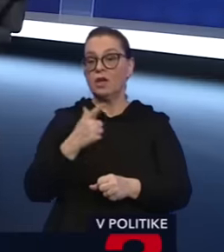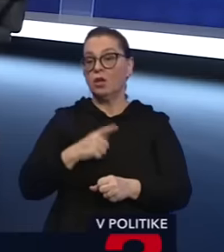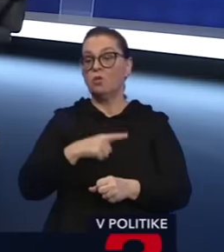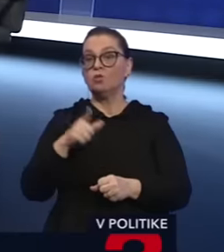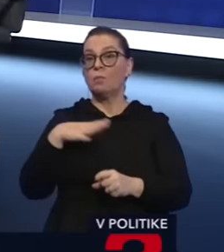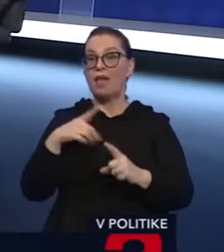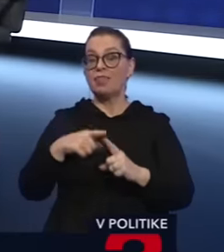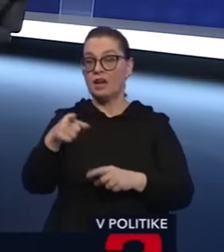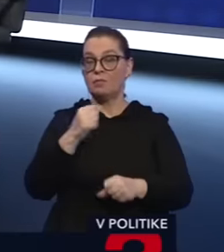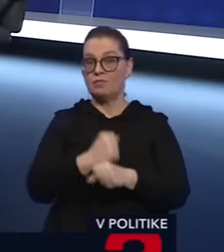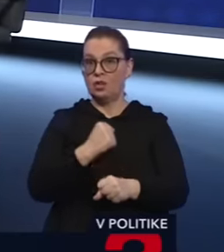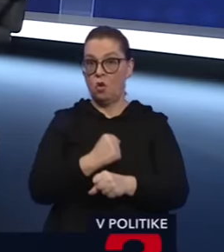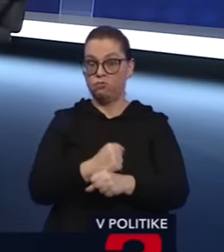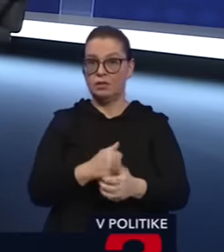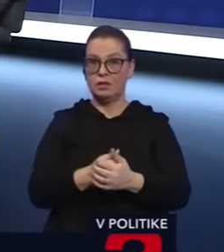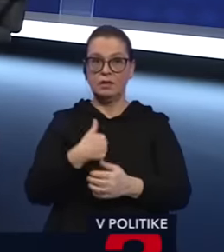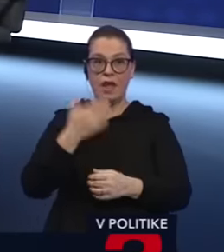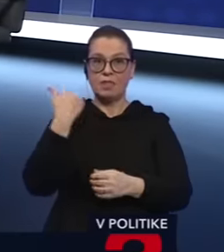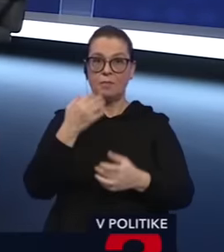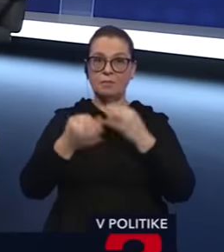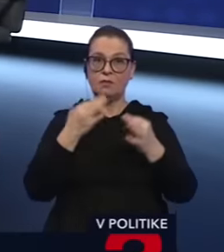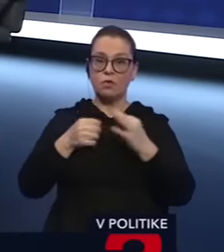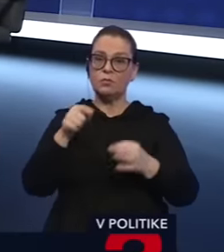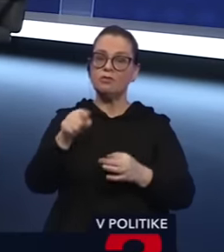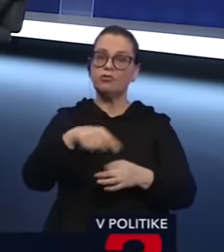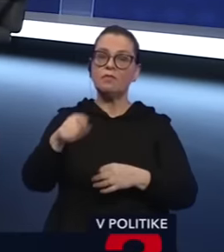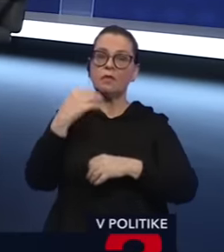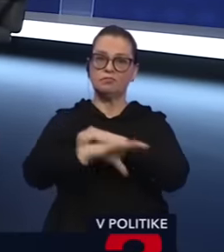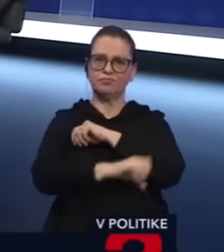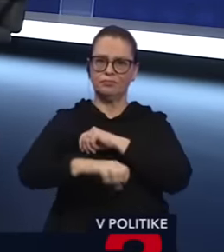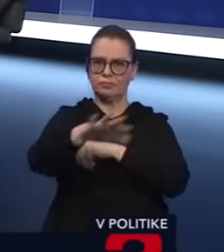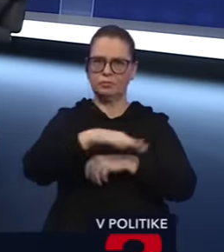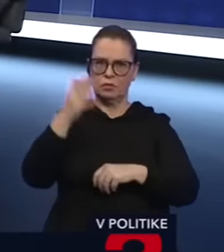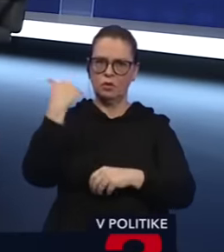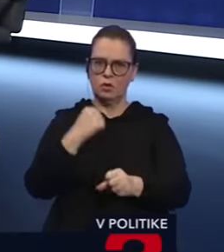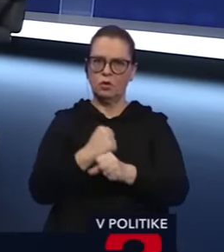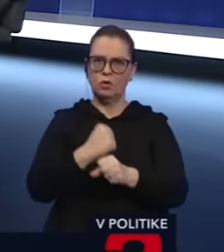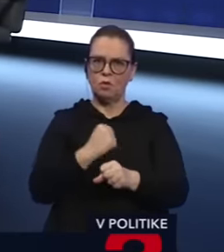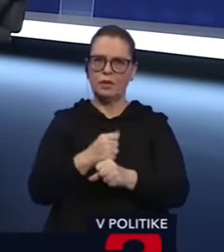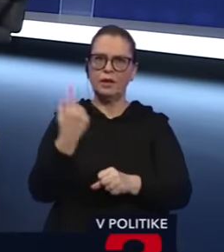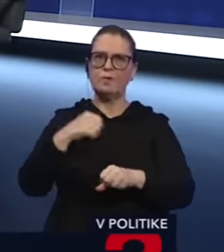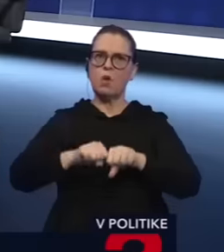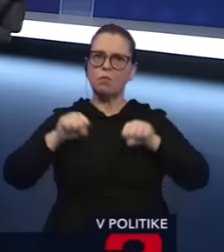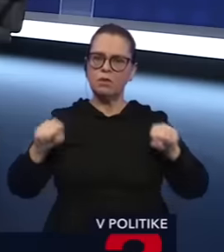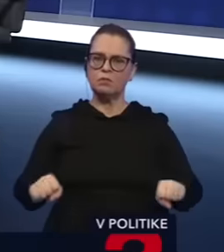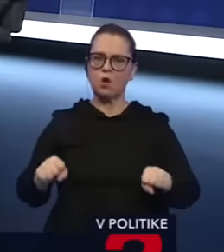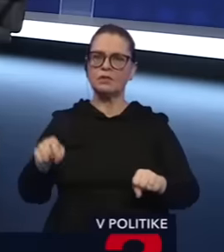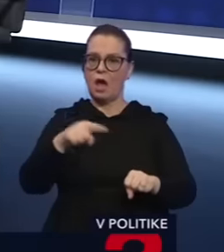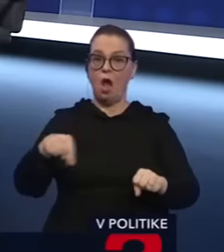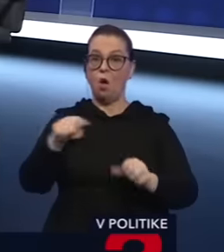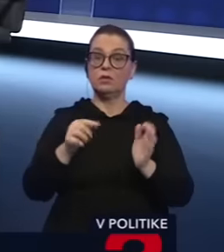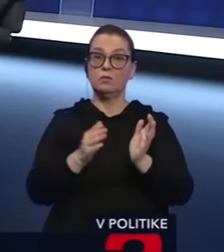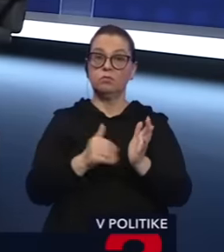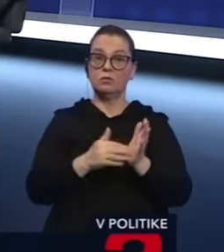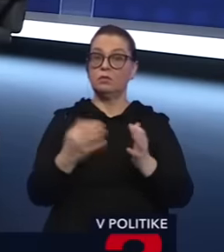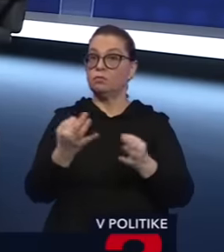pán Taraba, lebo ja nemám informácie o tom, že by ste vy boli v tomto gengu, ktorý oni tu stvárali, keď boli pri moci. A oni teraz potrebujú,